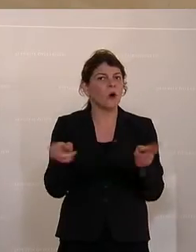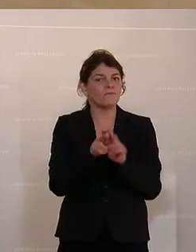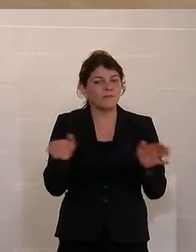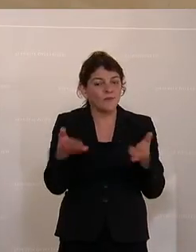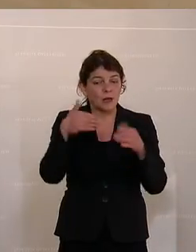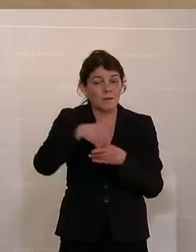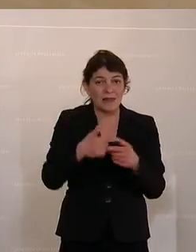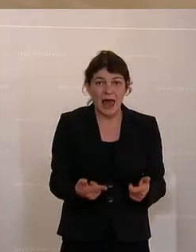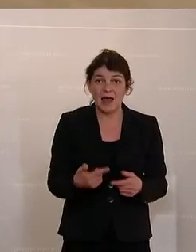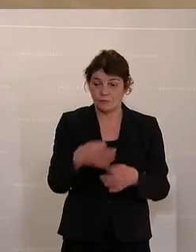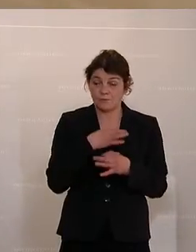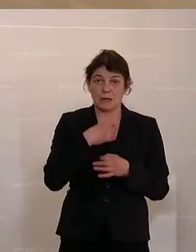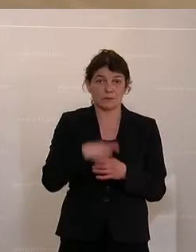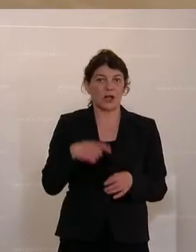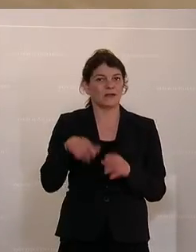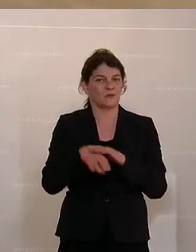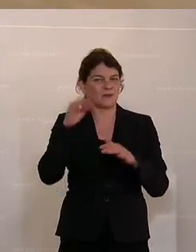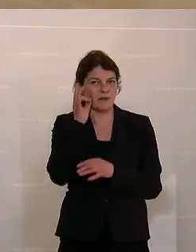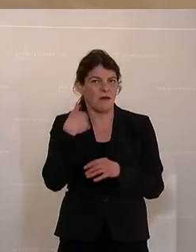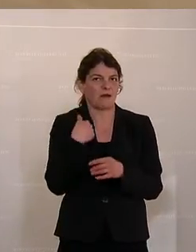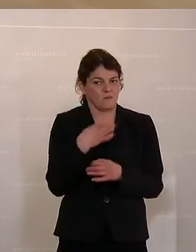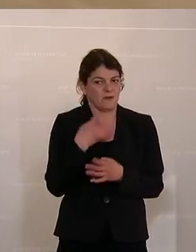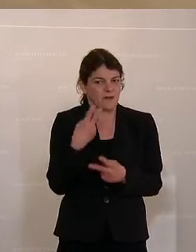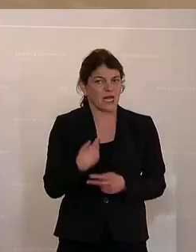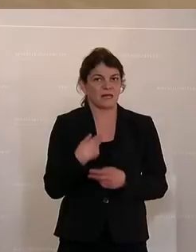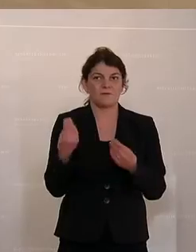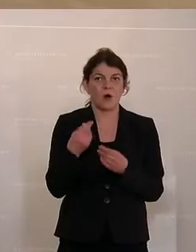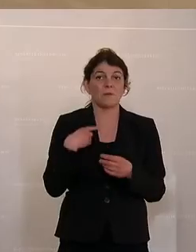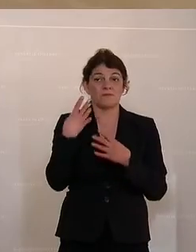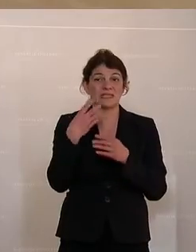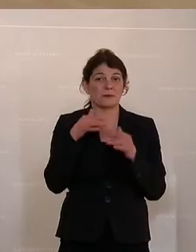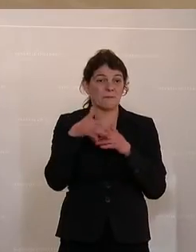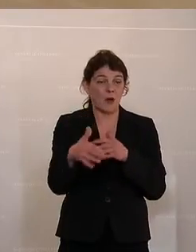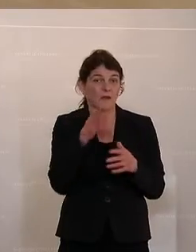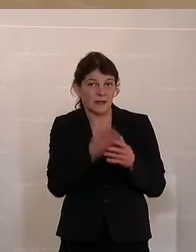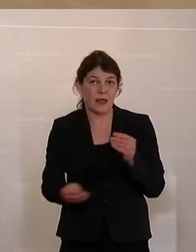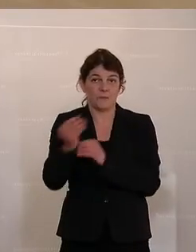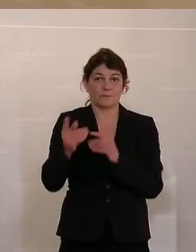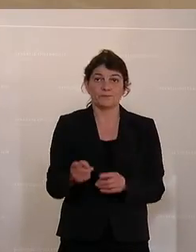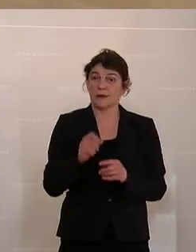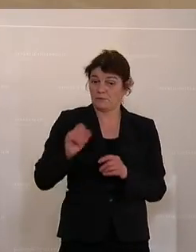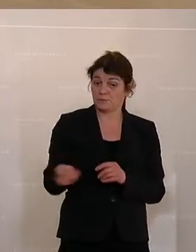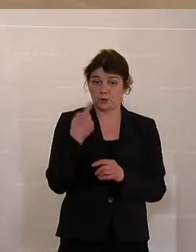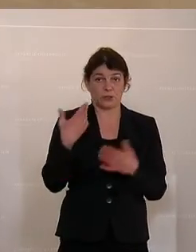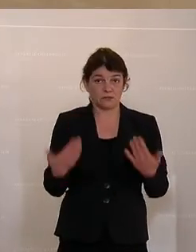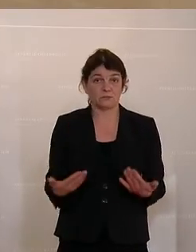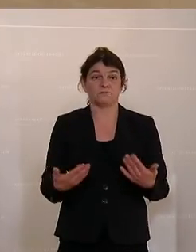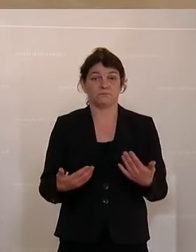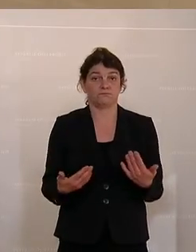Inland ist auch mir persönlich als Unternehmerin ein Anliegen, weil wir das um 40 Millionen erhöhen werden, wo wir gerade intensive